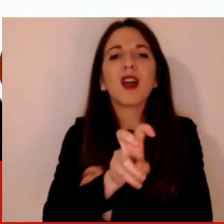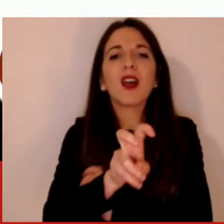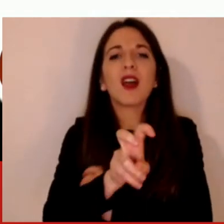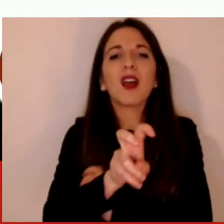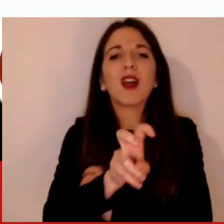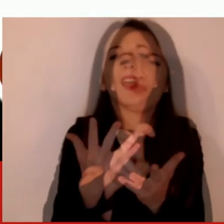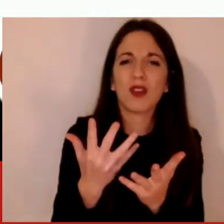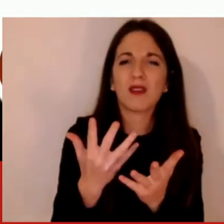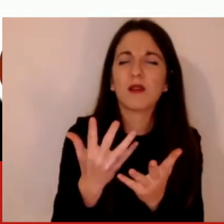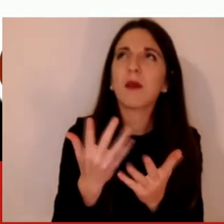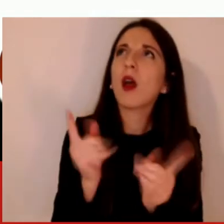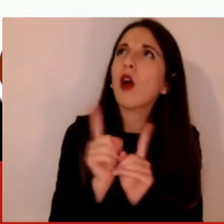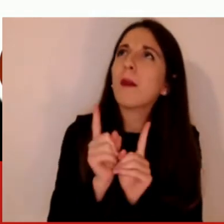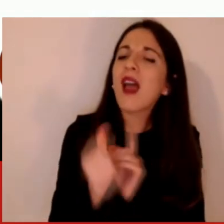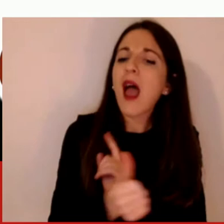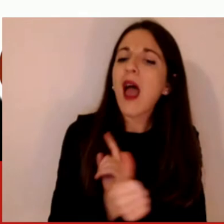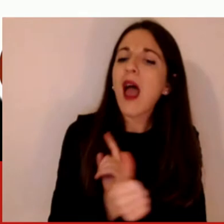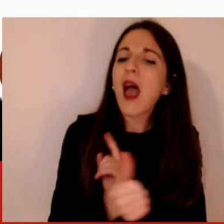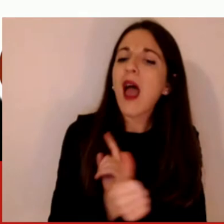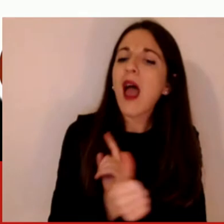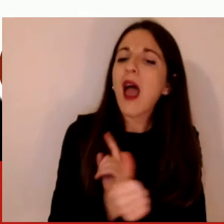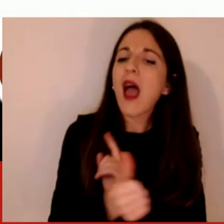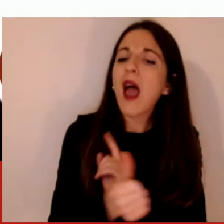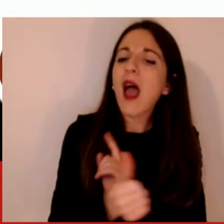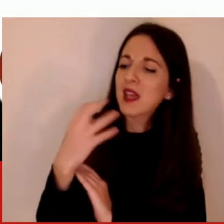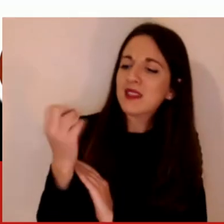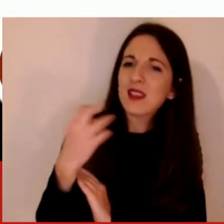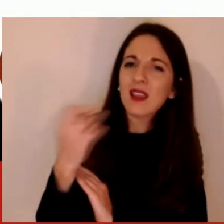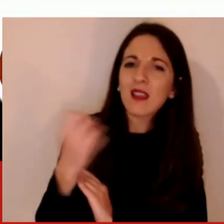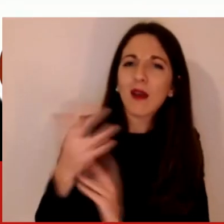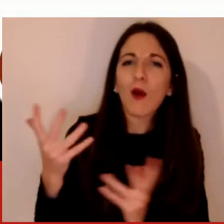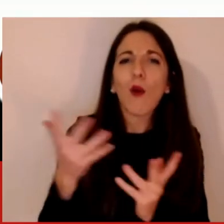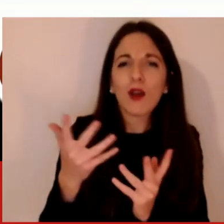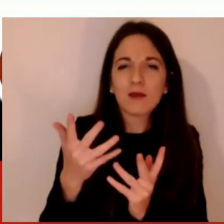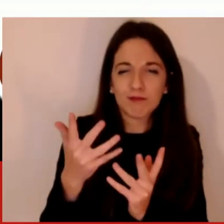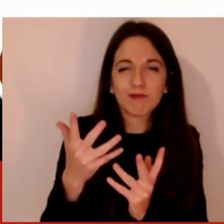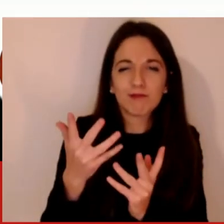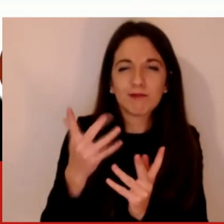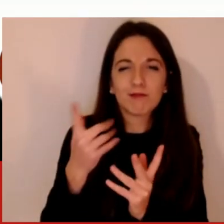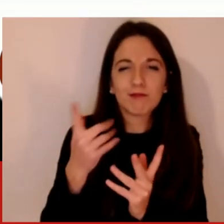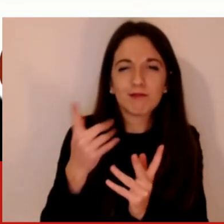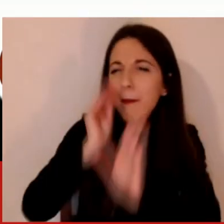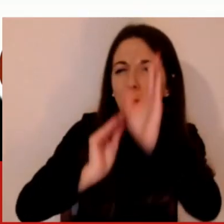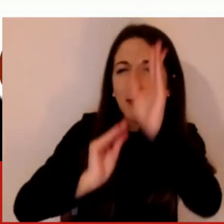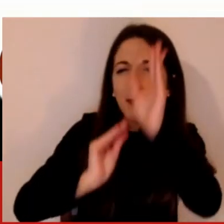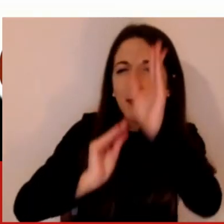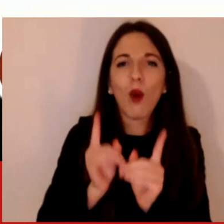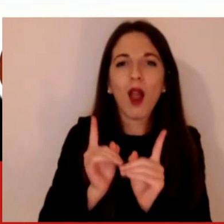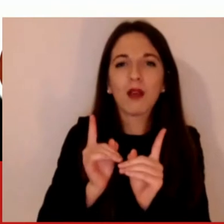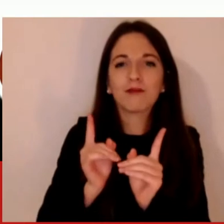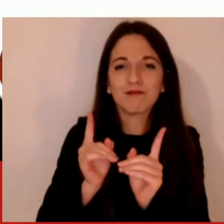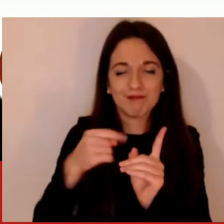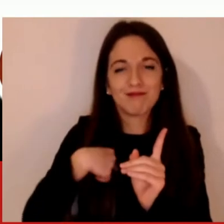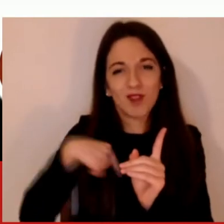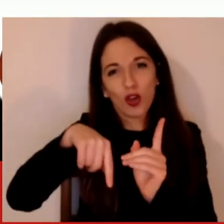lezioni che vengono da quest'anno che abbiamo trascorso insieme e lo facciamo a grande a